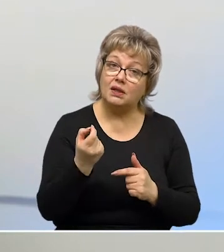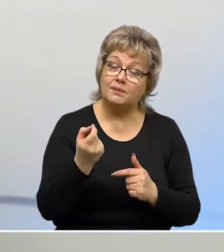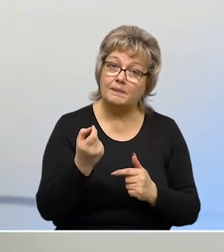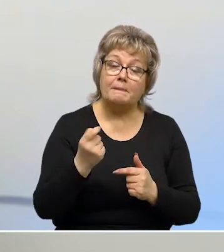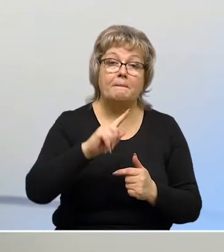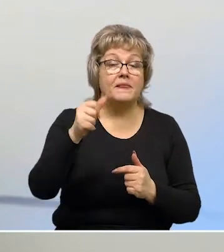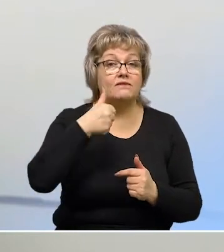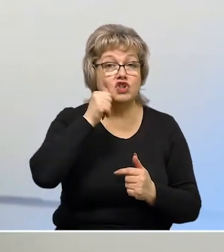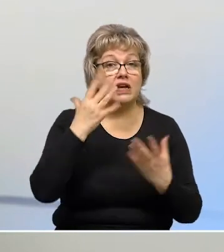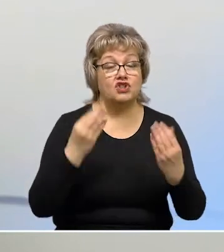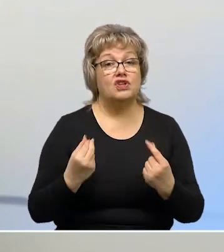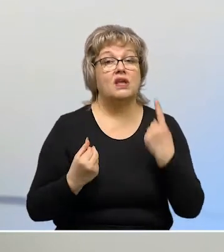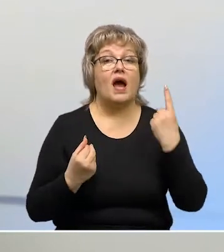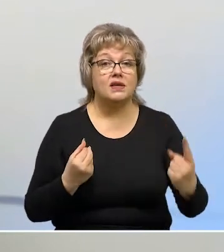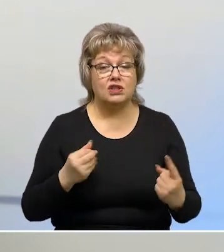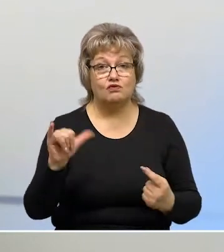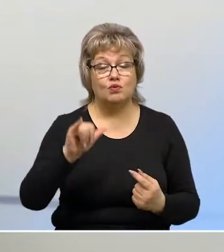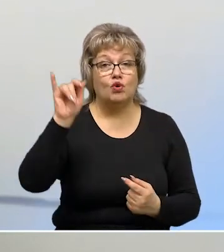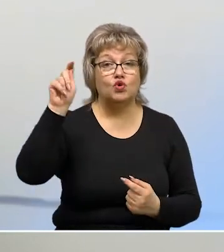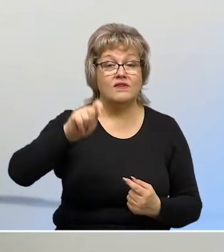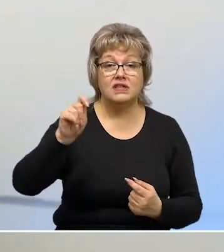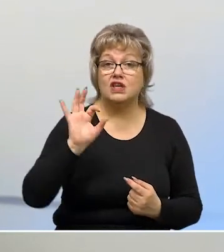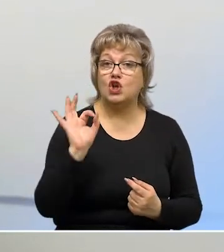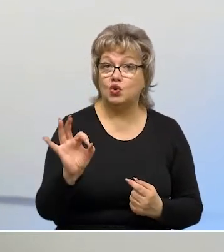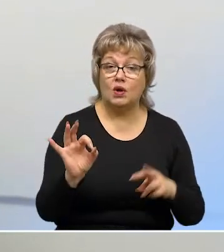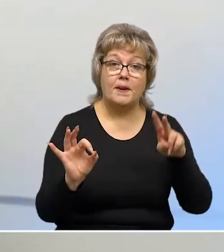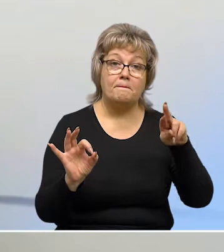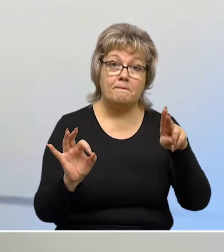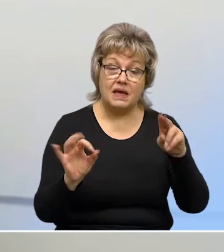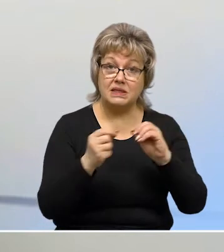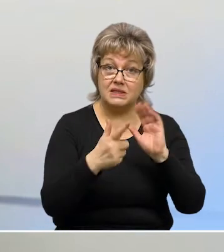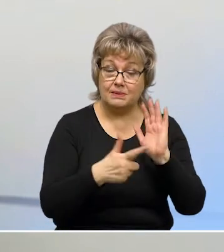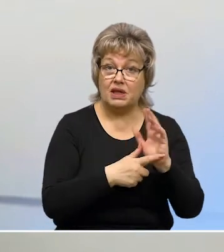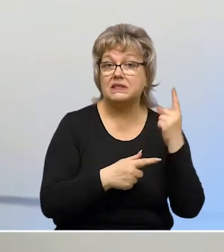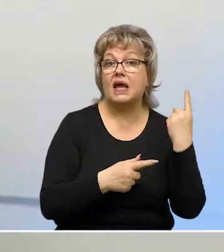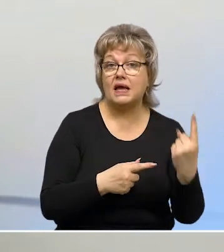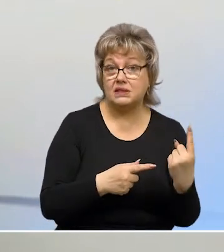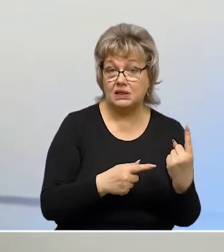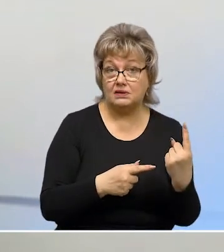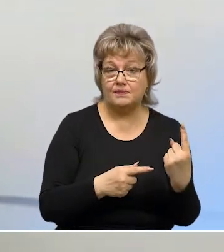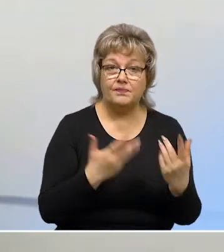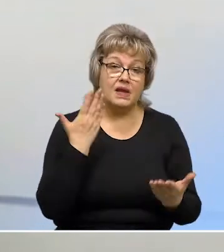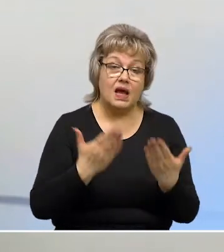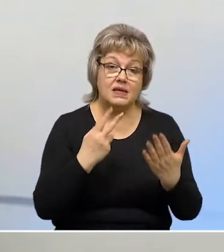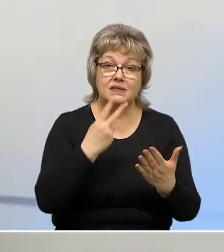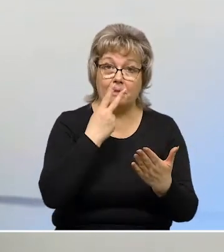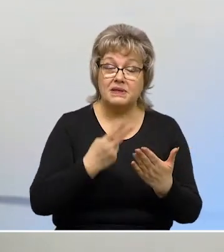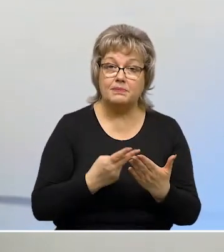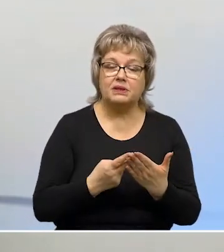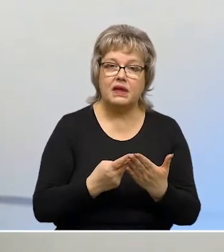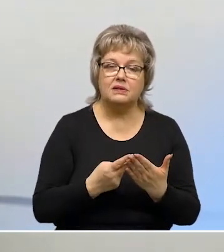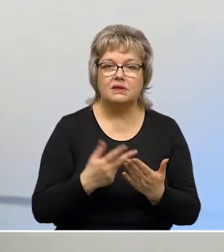Вот могу сказать, что за вчерашний день 1, суббота, воскресенье 0, пятница, то есть 17-е 1, а вот если